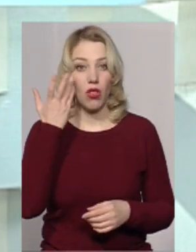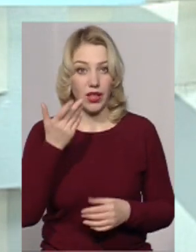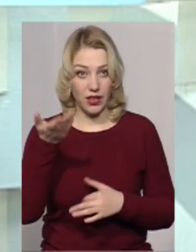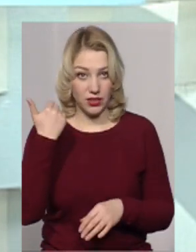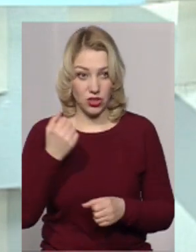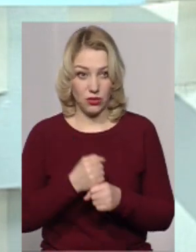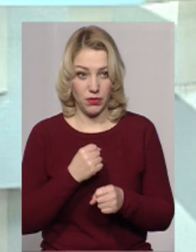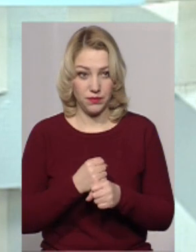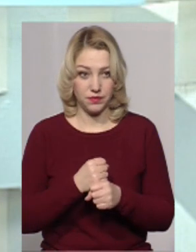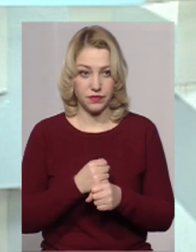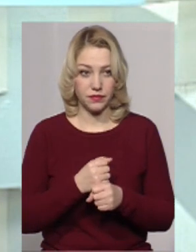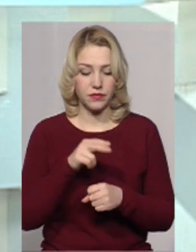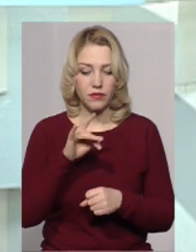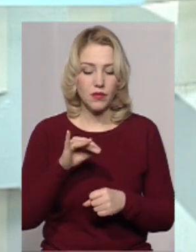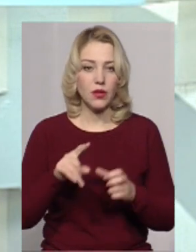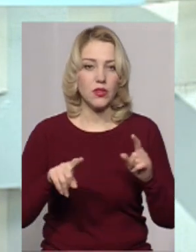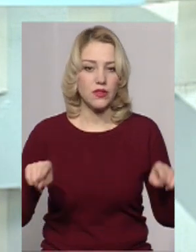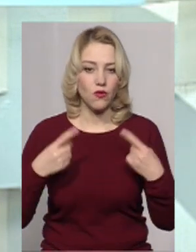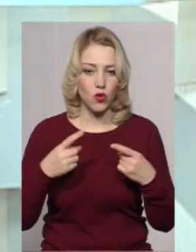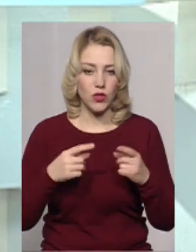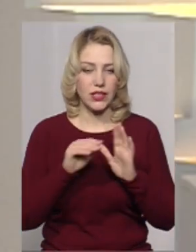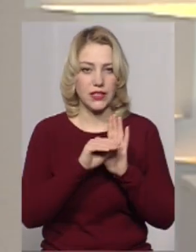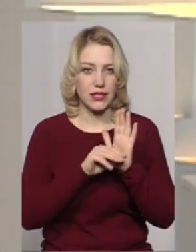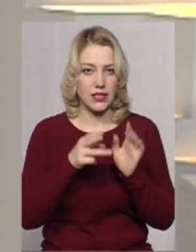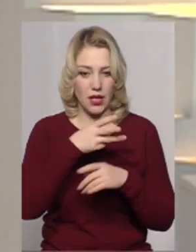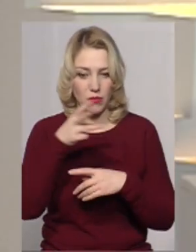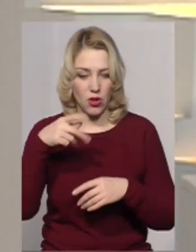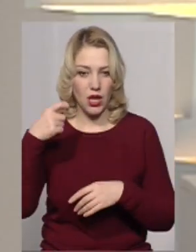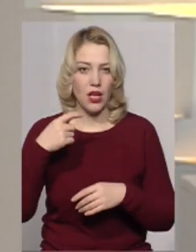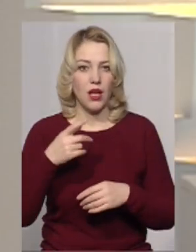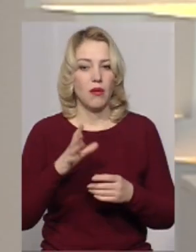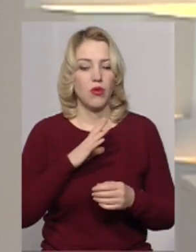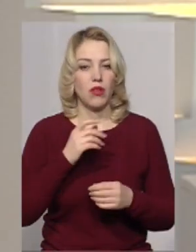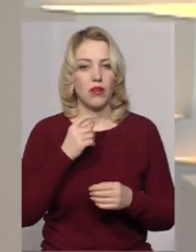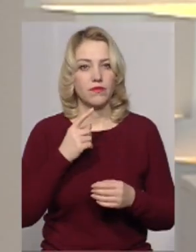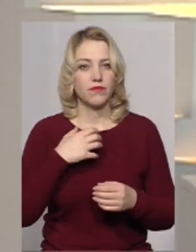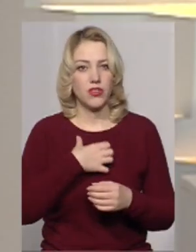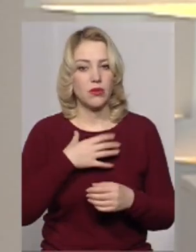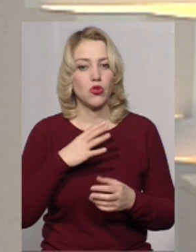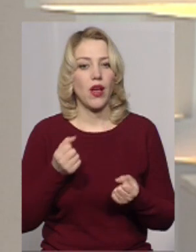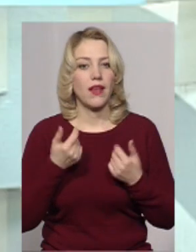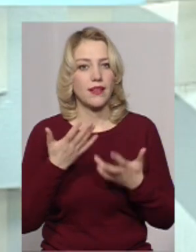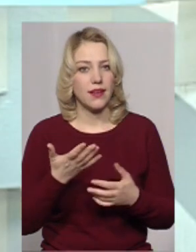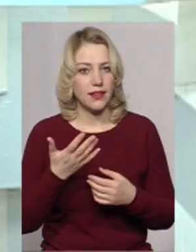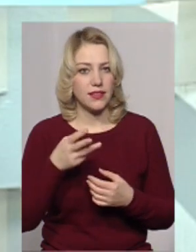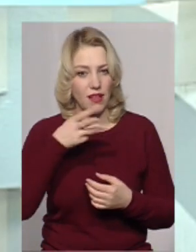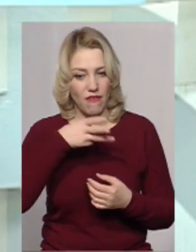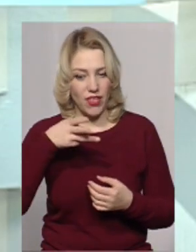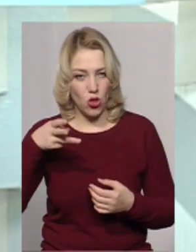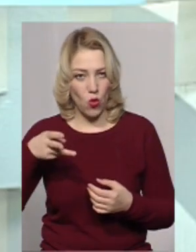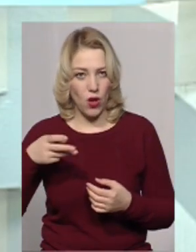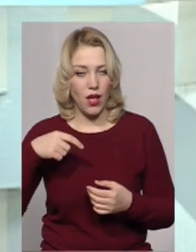робився аспект, при створенні системи відеоспостереження робився аспект на кількості відеокамер, то зараз ми з погодженням міською радою,